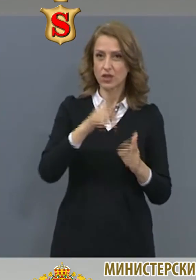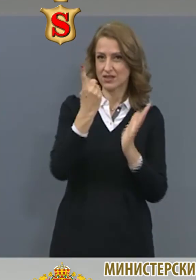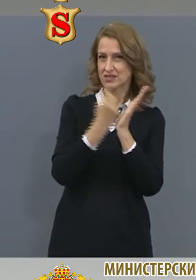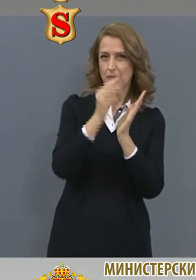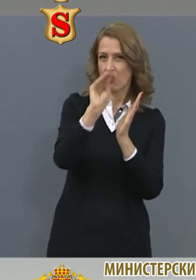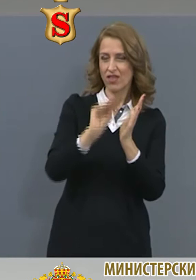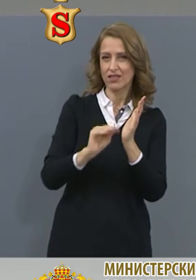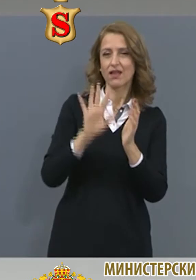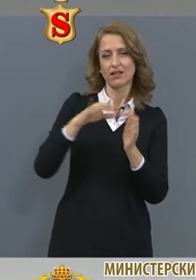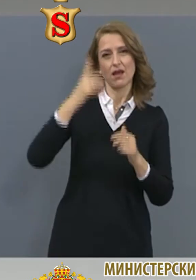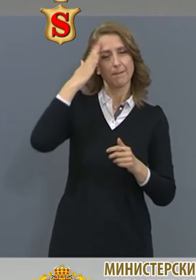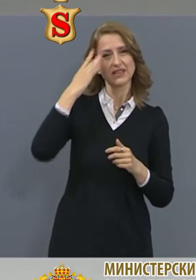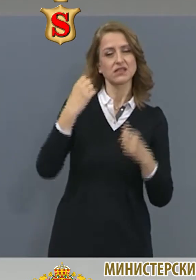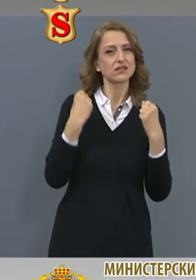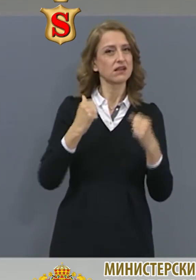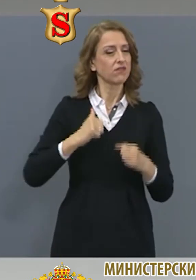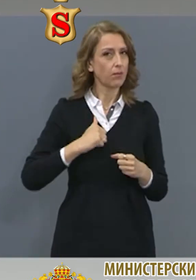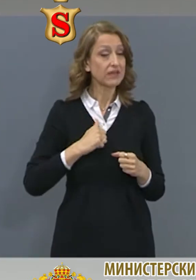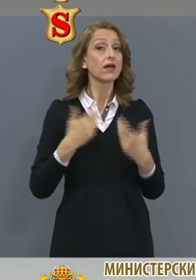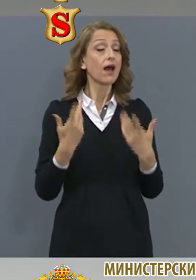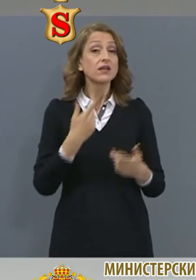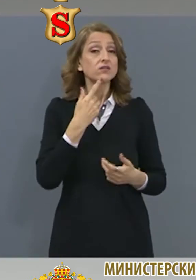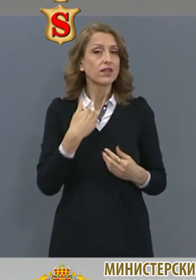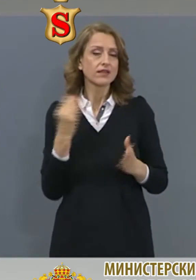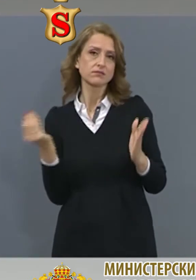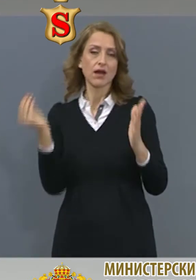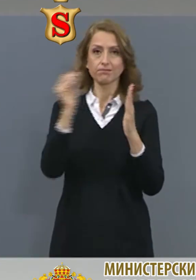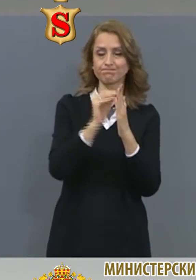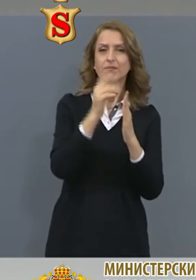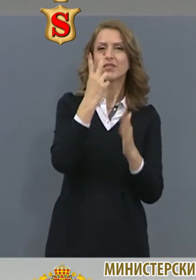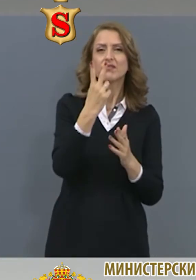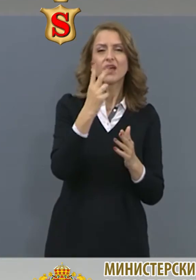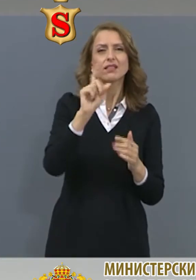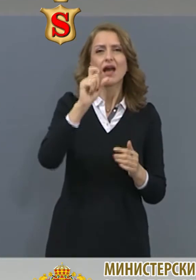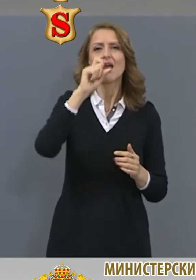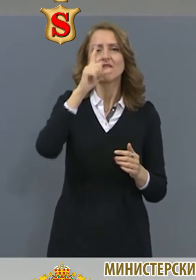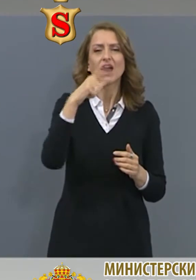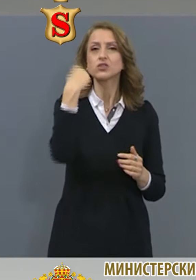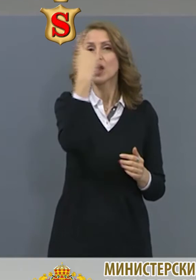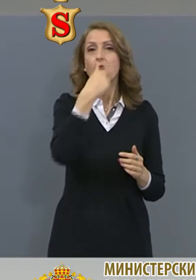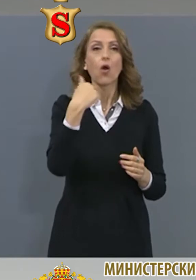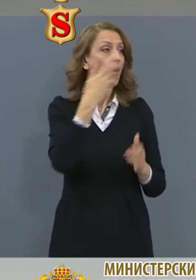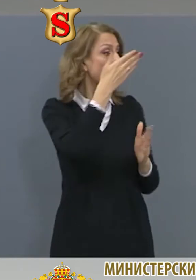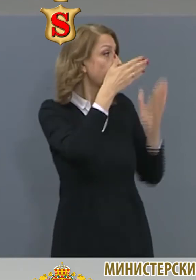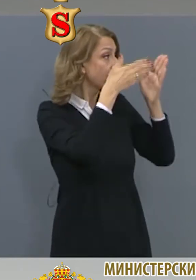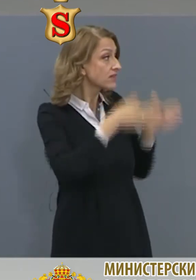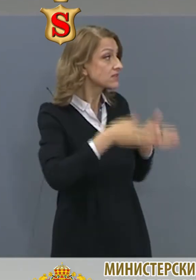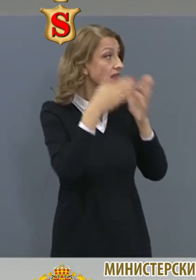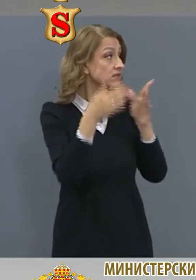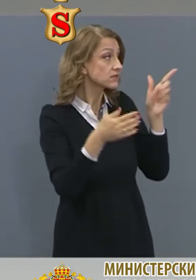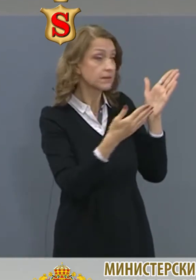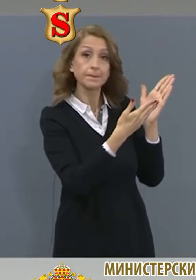В нова рубрика документи сме качили двата най-важни образци, които се ползват от